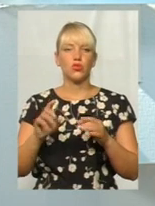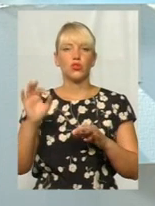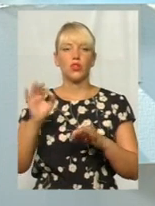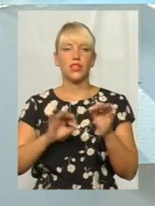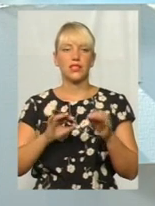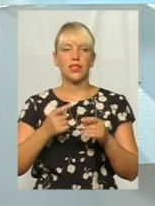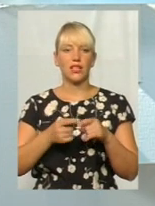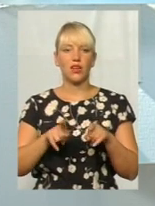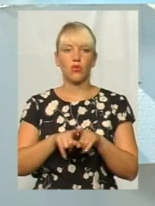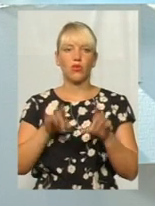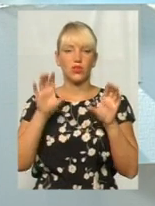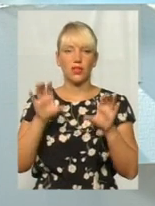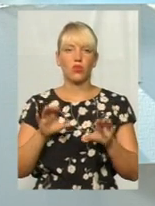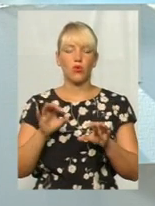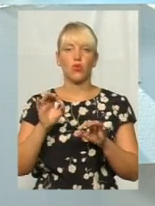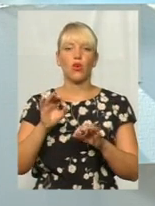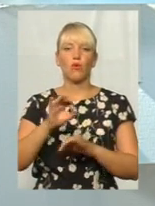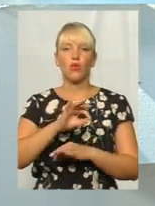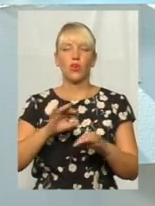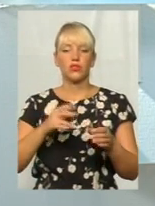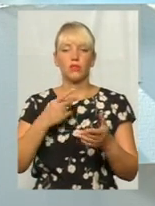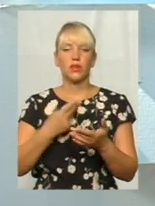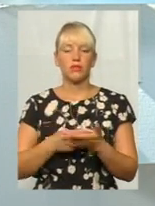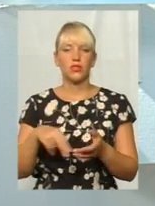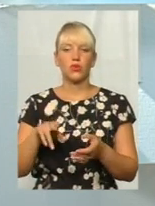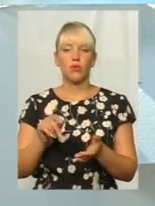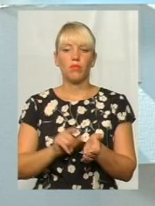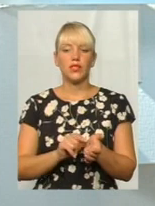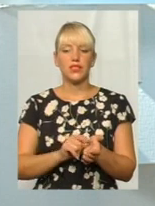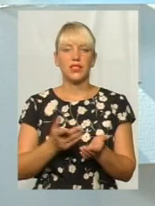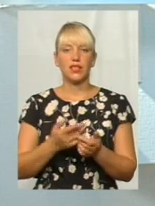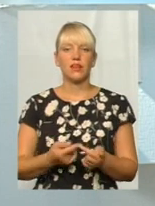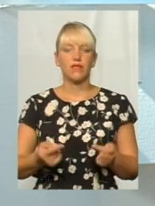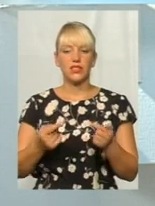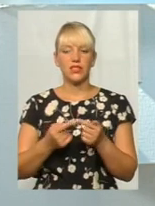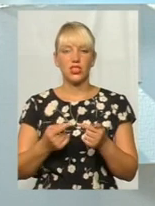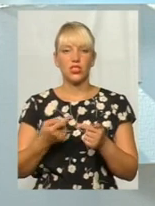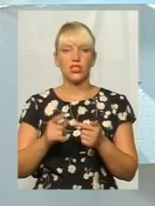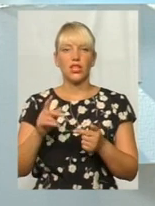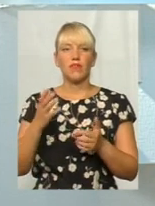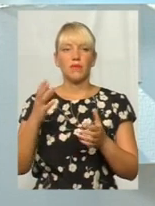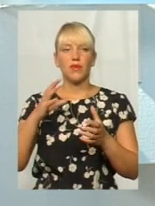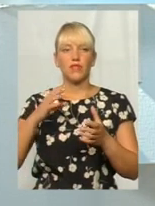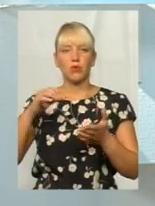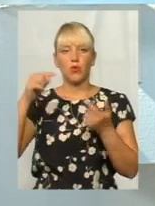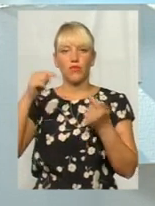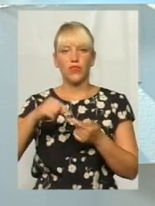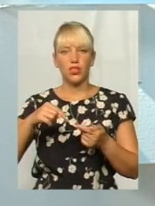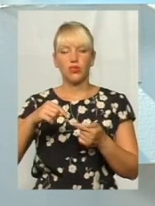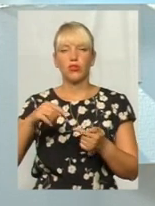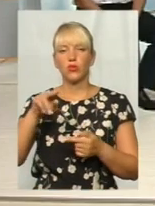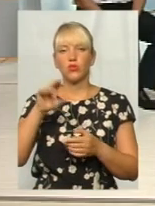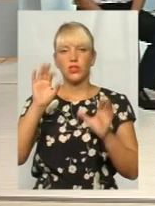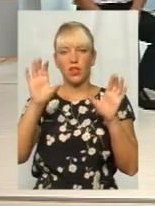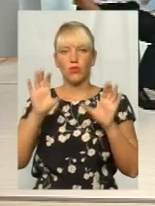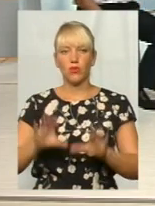також законопроектом новим передбачається до пенсій, які визначені відповідно до закону про загальнообов'язкове державне пенсійне страхування.